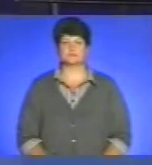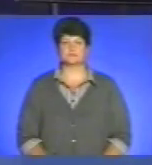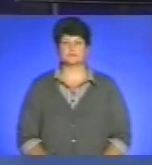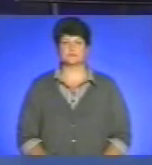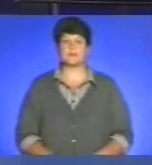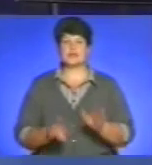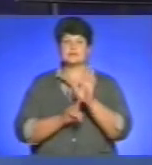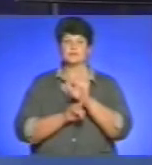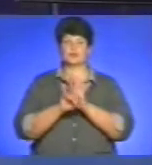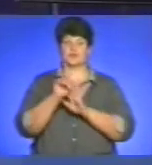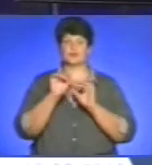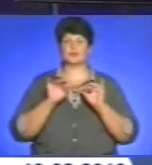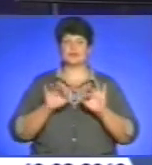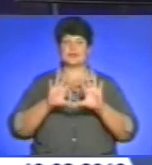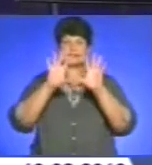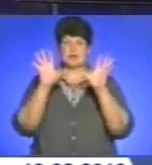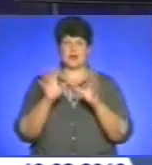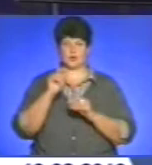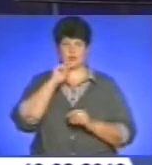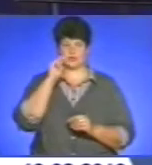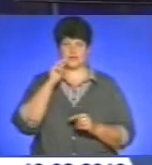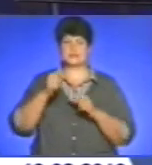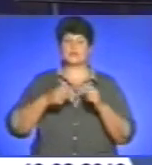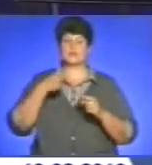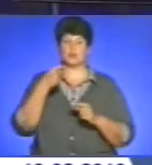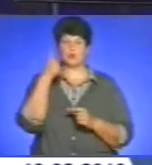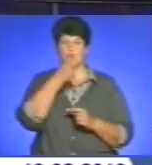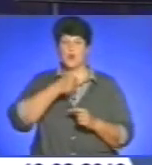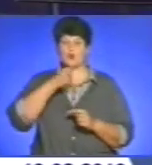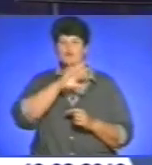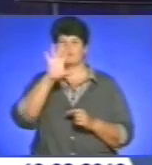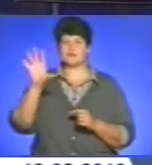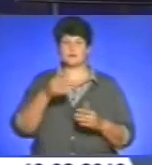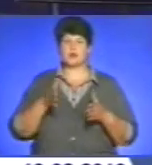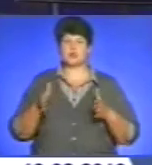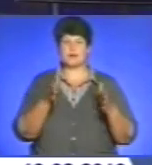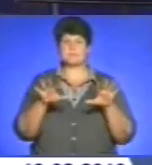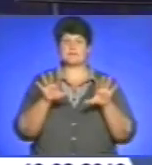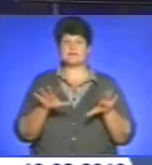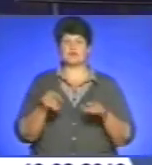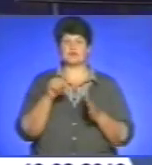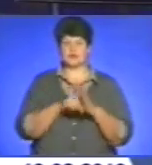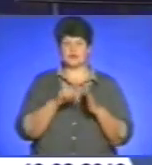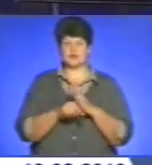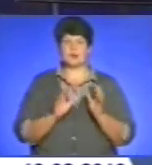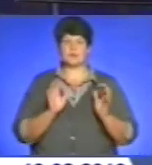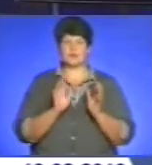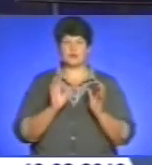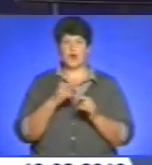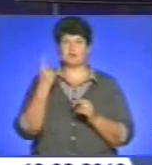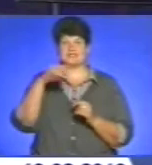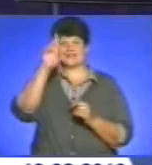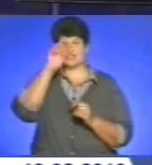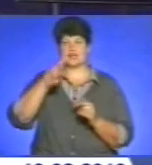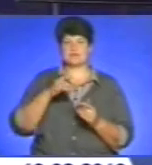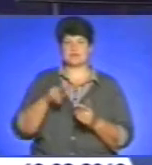Спочатку до подій загальноукраїнських. З наступного року усіма автошляхами місцевого значення опікуватимуться обласні державні